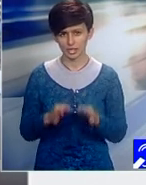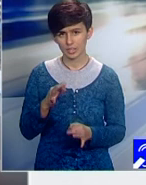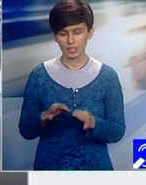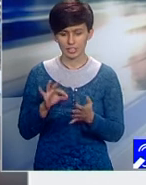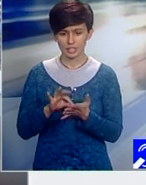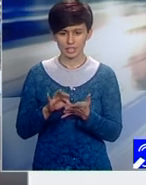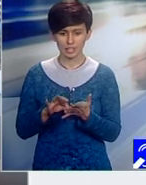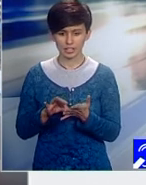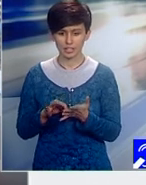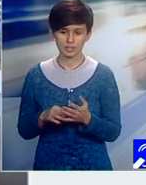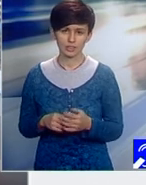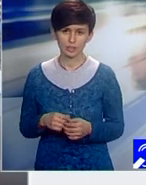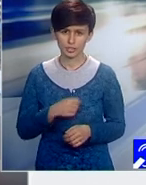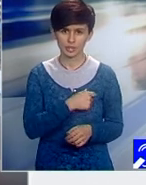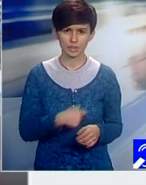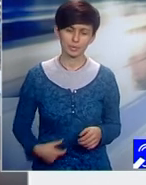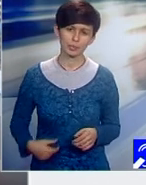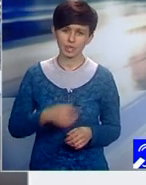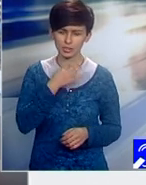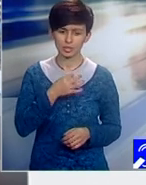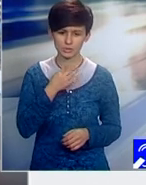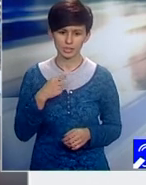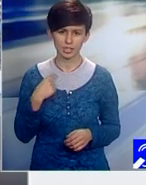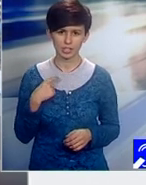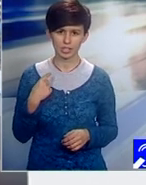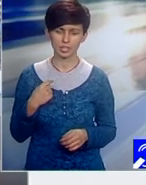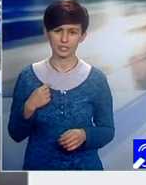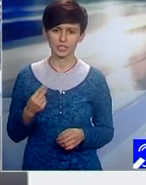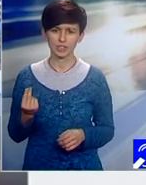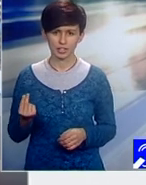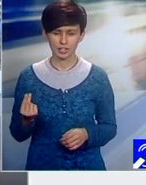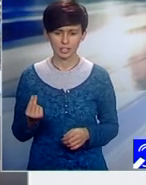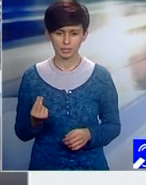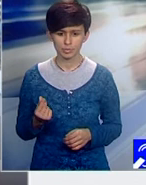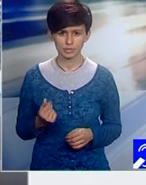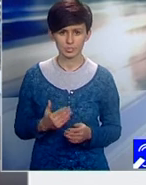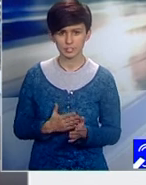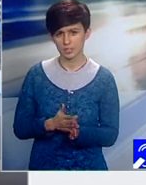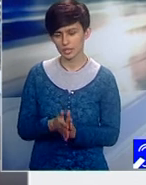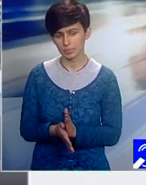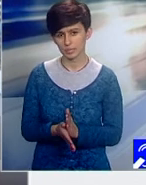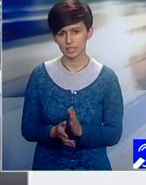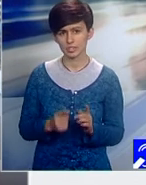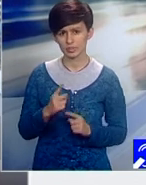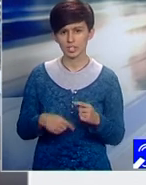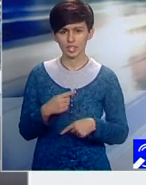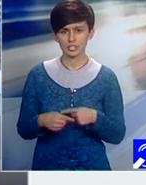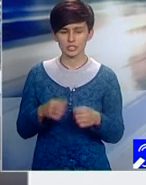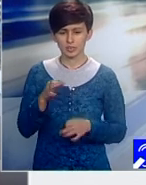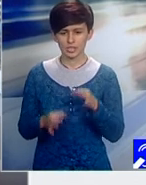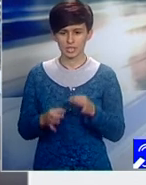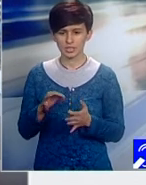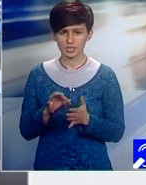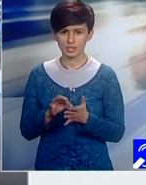datelor, chiar domnul primar spunea că ar fi eficiente, implementate în niște astfel de sisteme de analize a datelor,